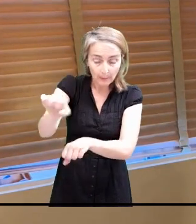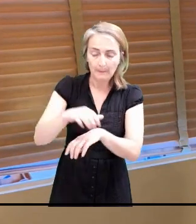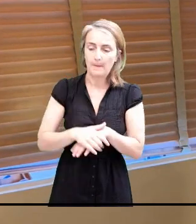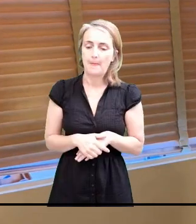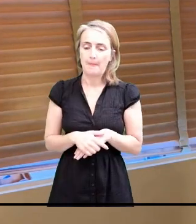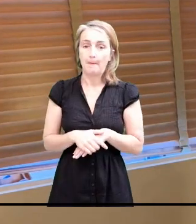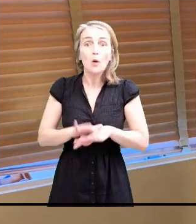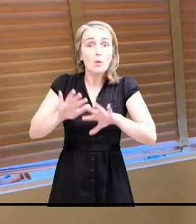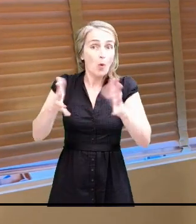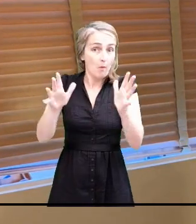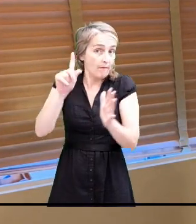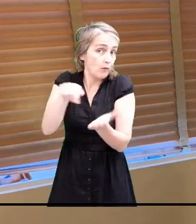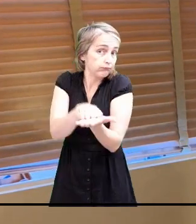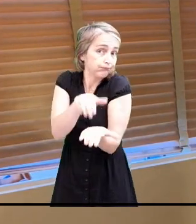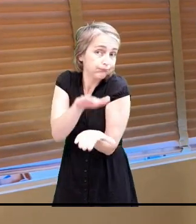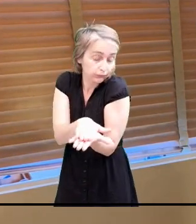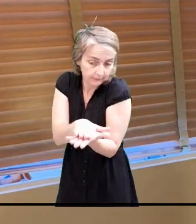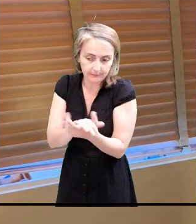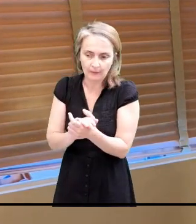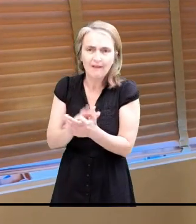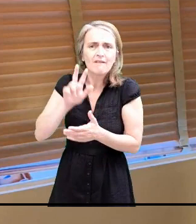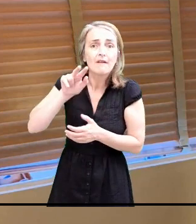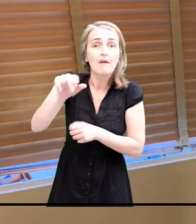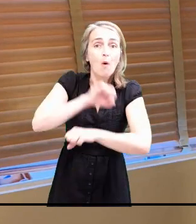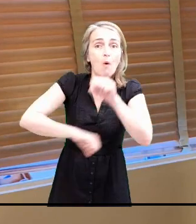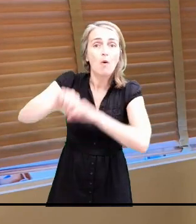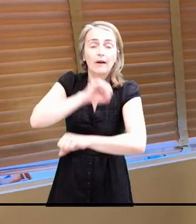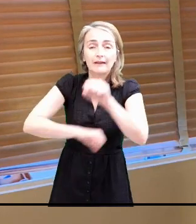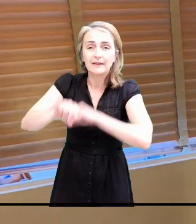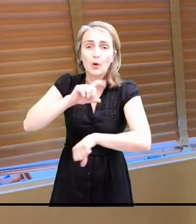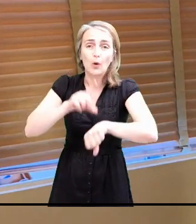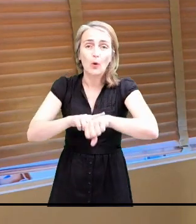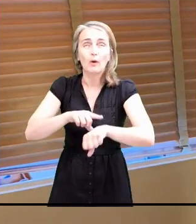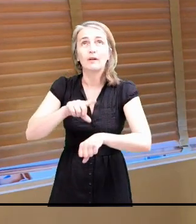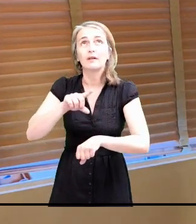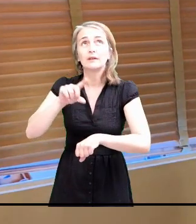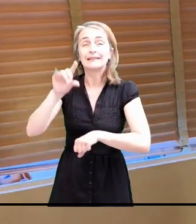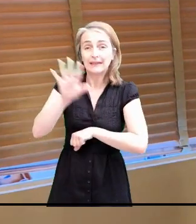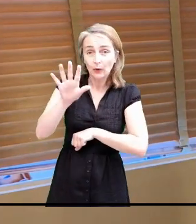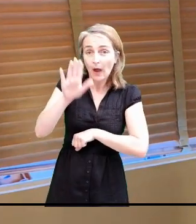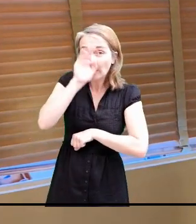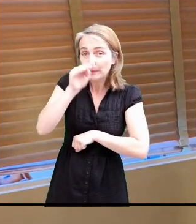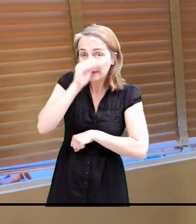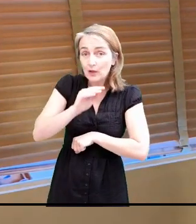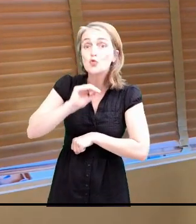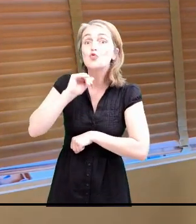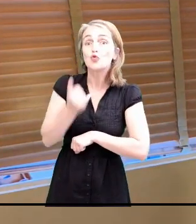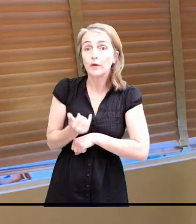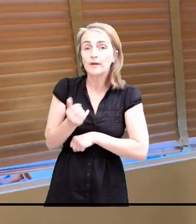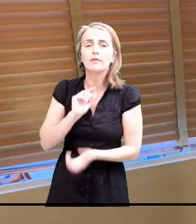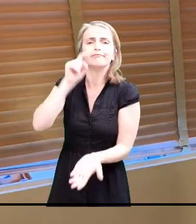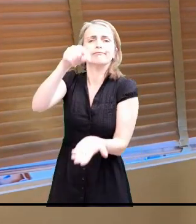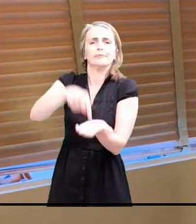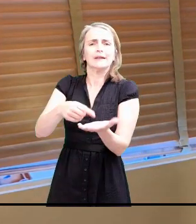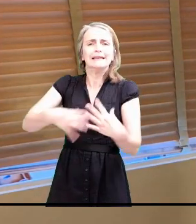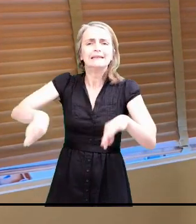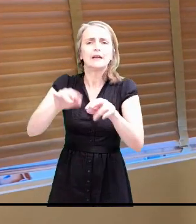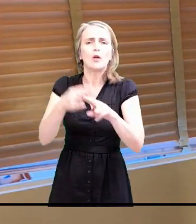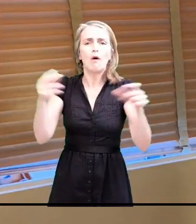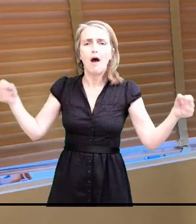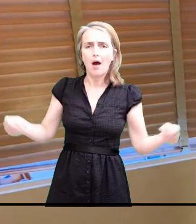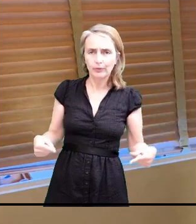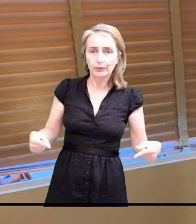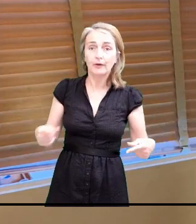Et vous allez vous inscrire. Nous allons faire un tirage au sort à 17h jeudi à l'espace Vendela